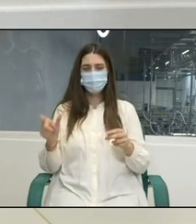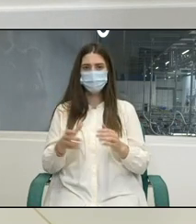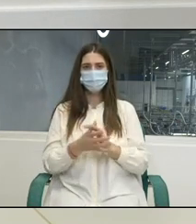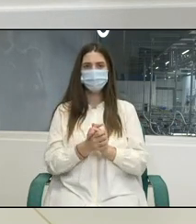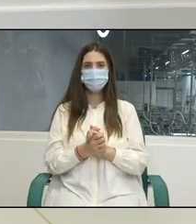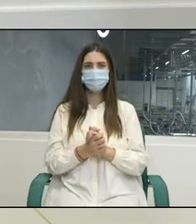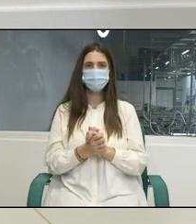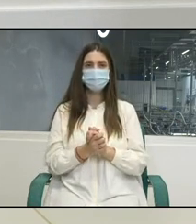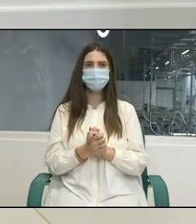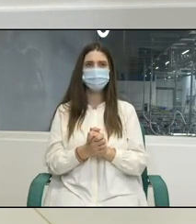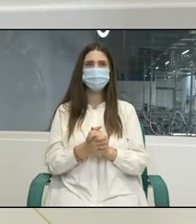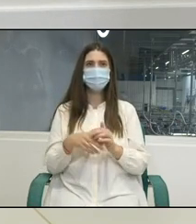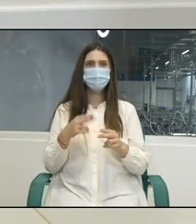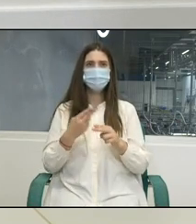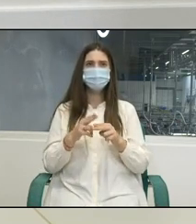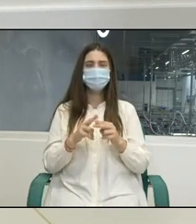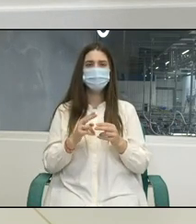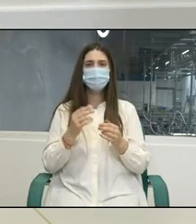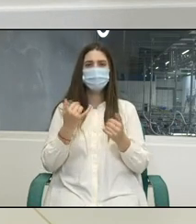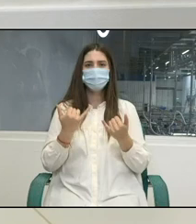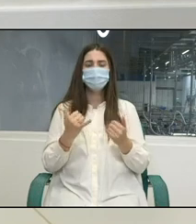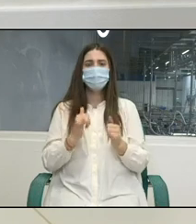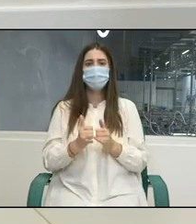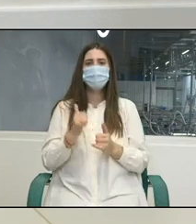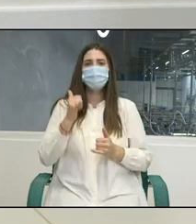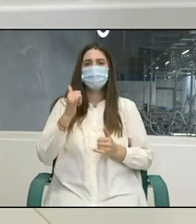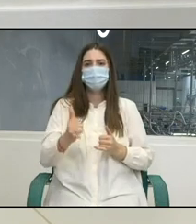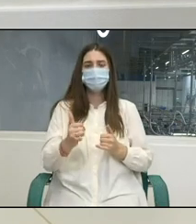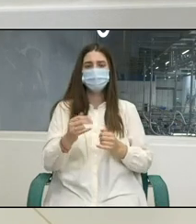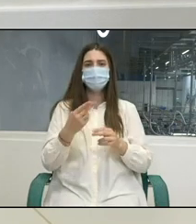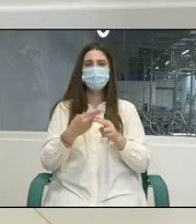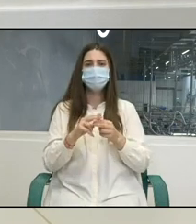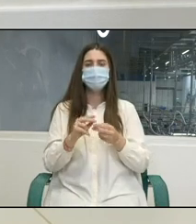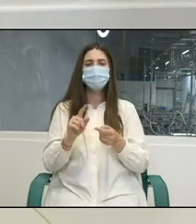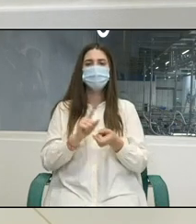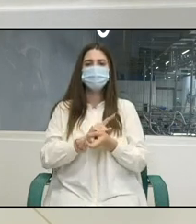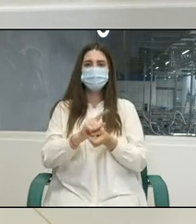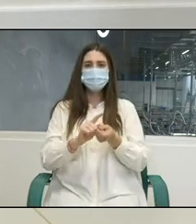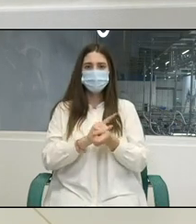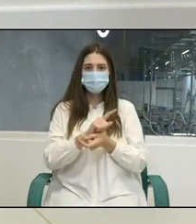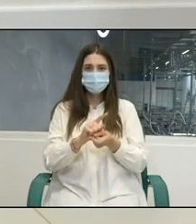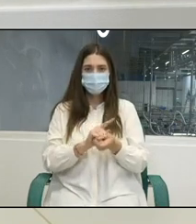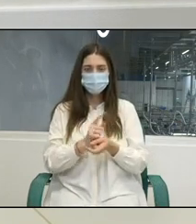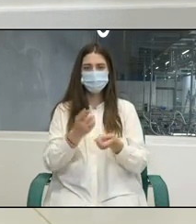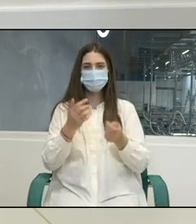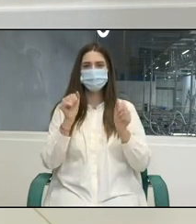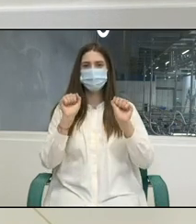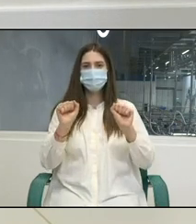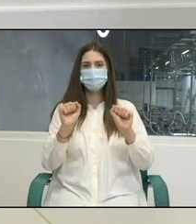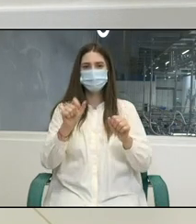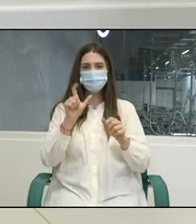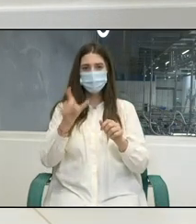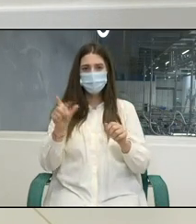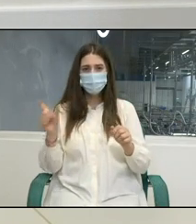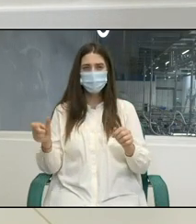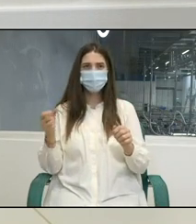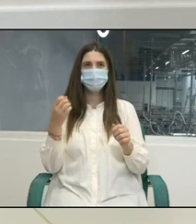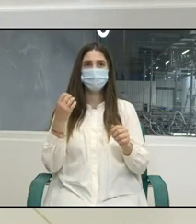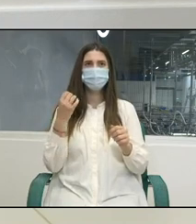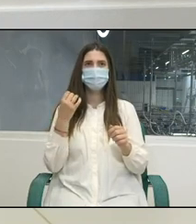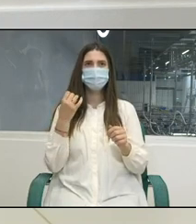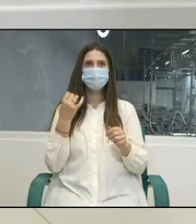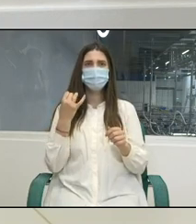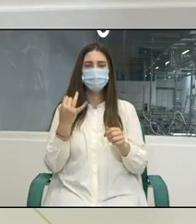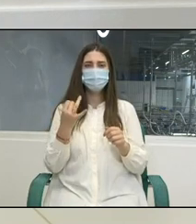a făcut un pas important prin recrearea Ministerului Muncii și Protecției Sociale, pentru a avea capacități de a